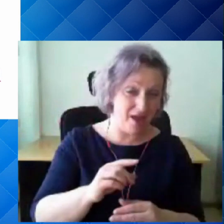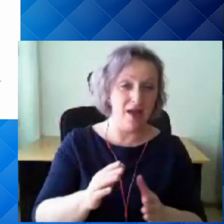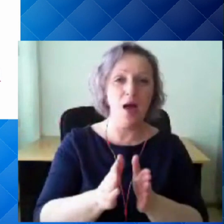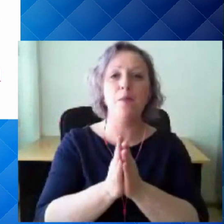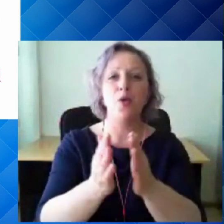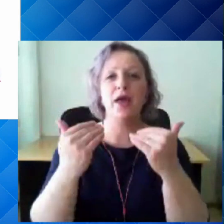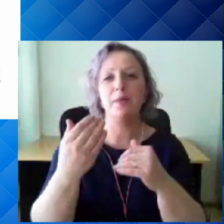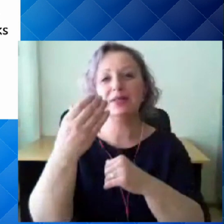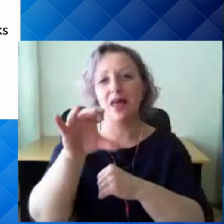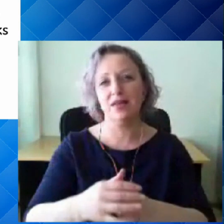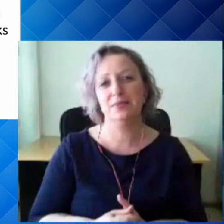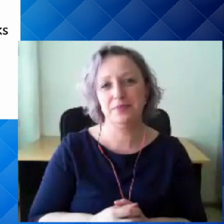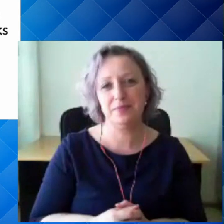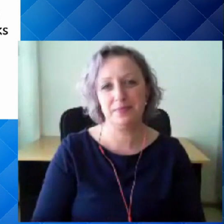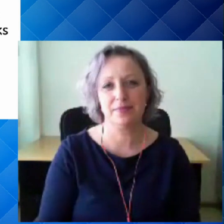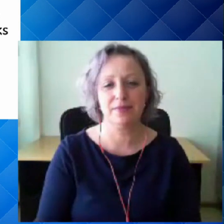lõida.